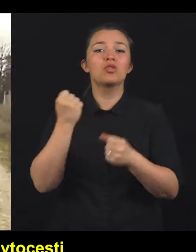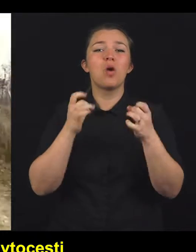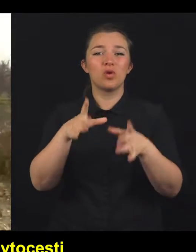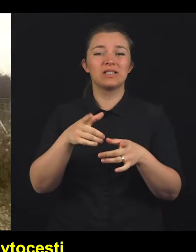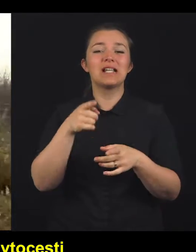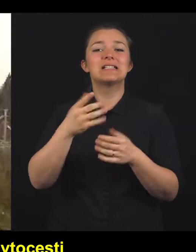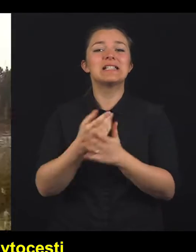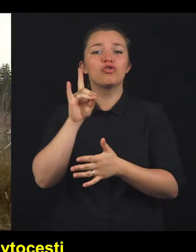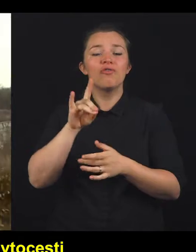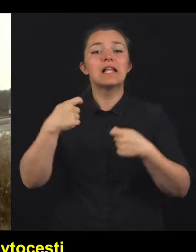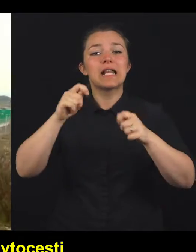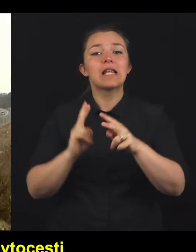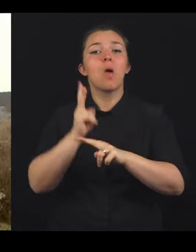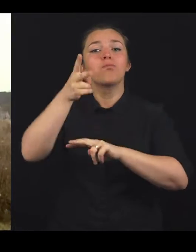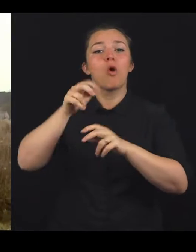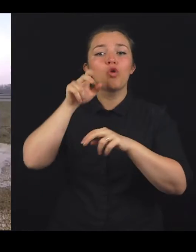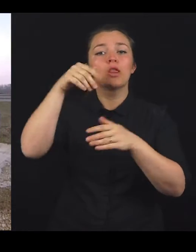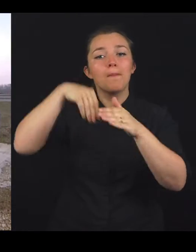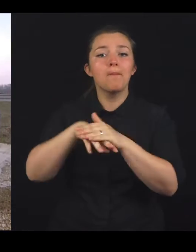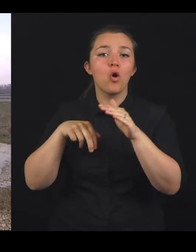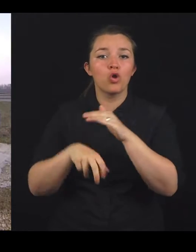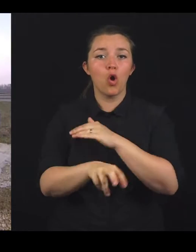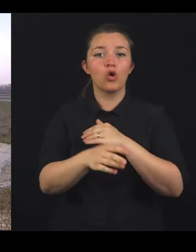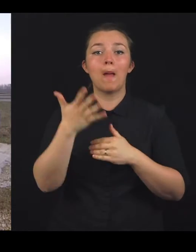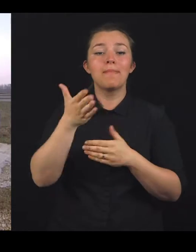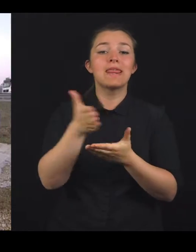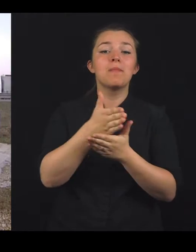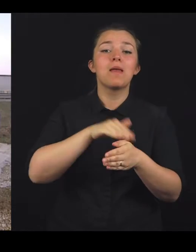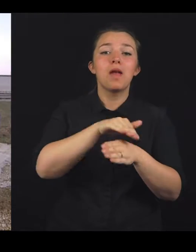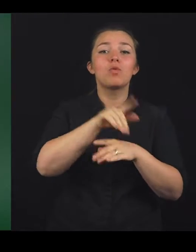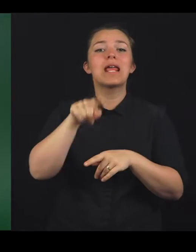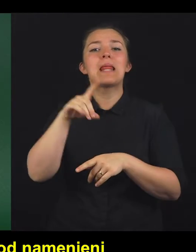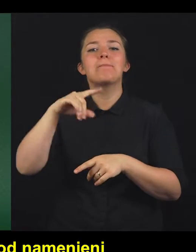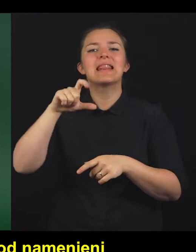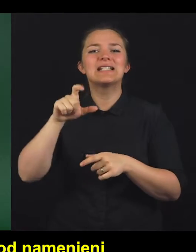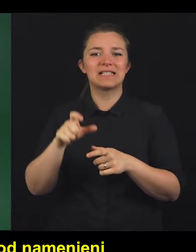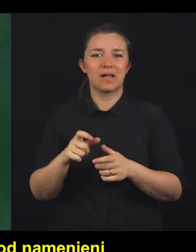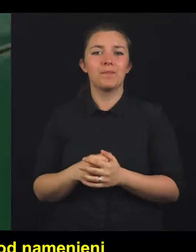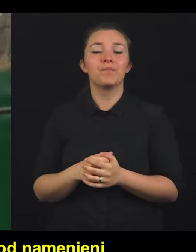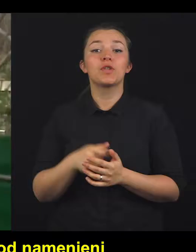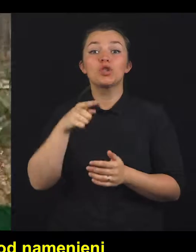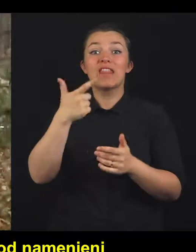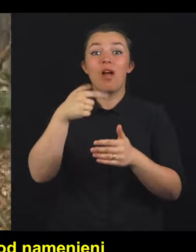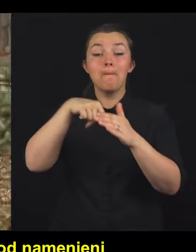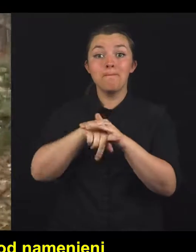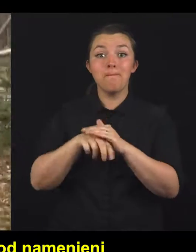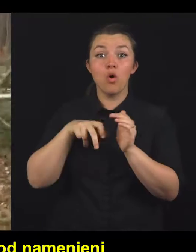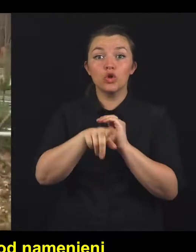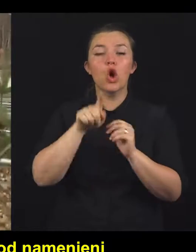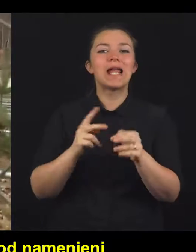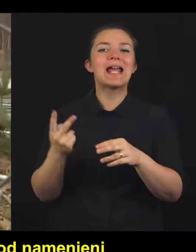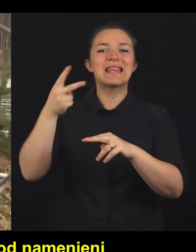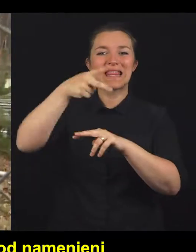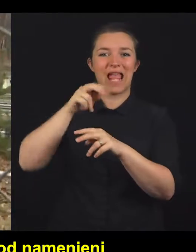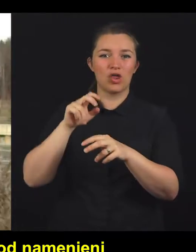zgradili številne nadhode in podhode. Petjih je med Mariborom in Pincami. To pa sta dva podhoda in nadhod,